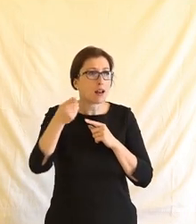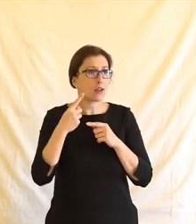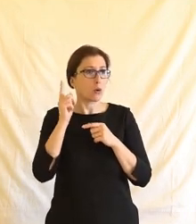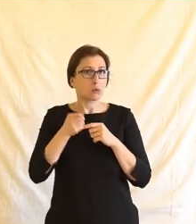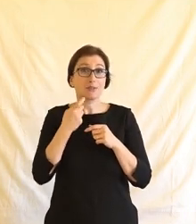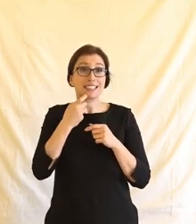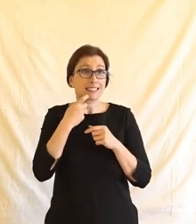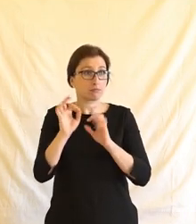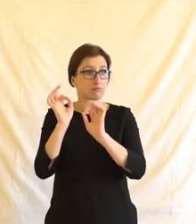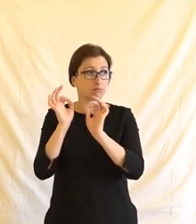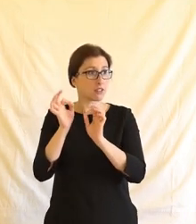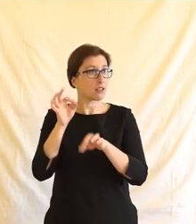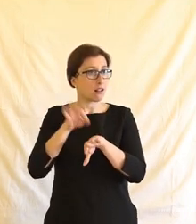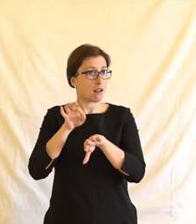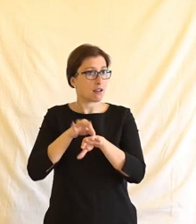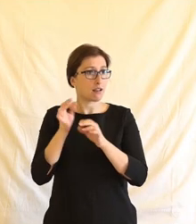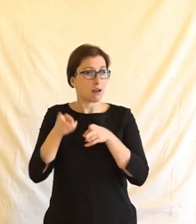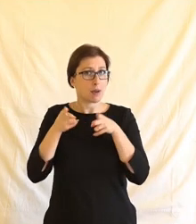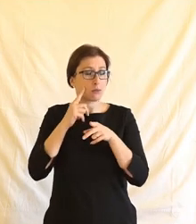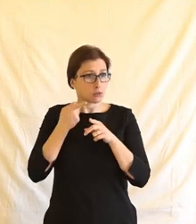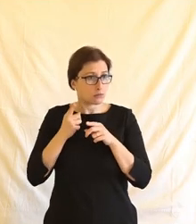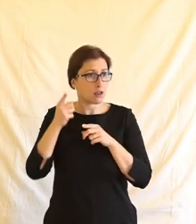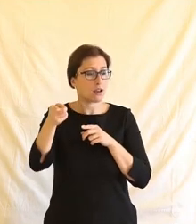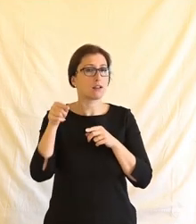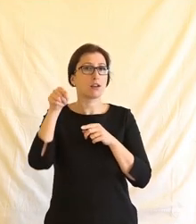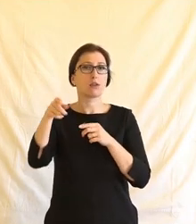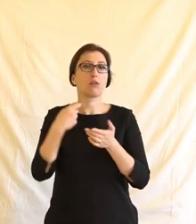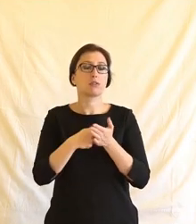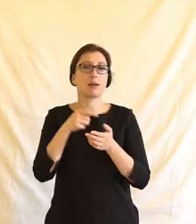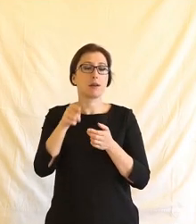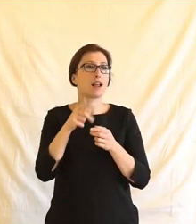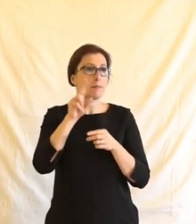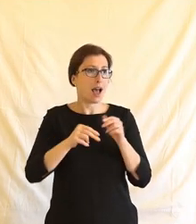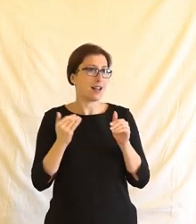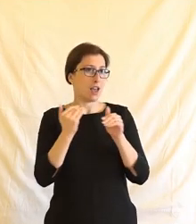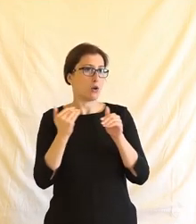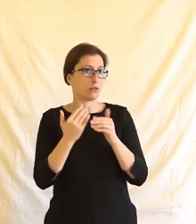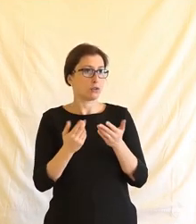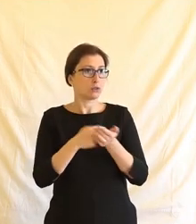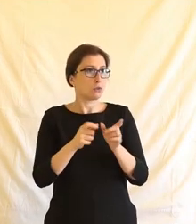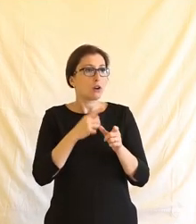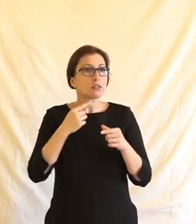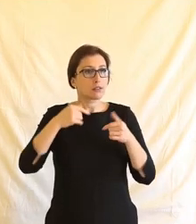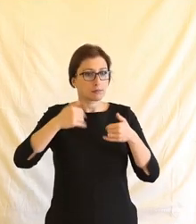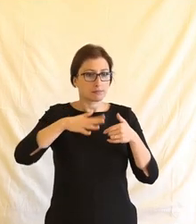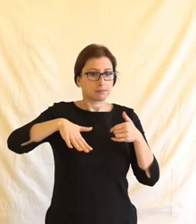dojíždí k nejbližšímu lékaři. Takže tahle ta nerovnost tam bude a myslím si, že ta otázka,